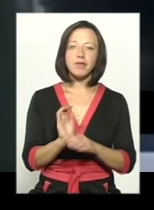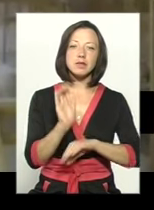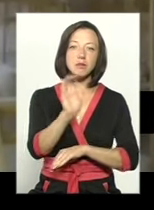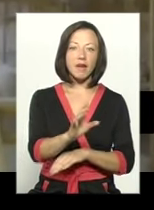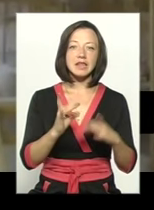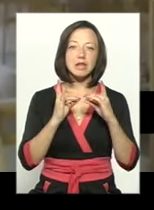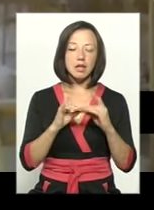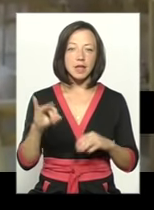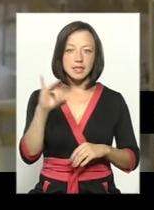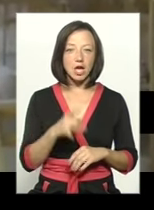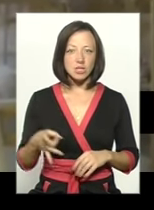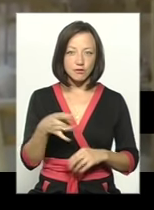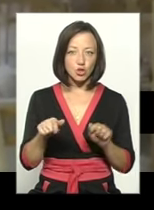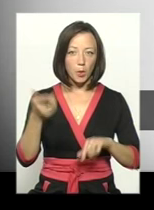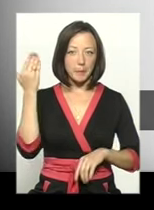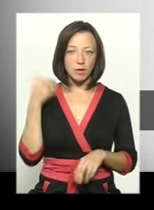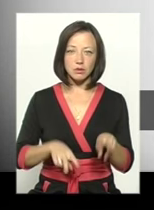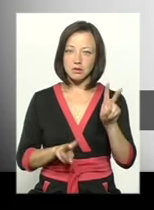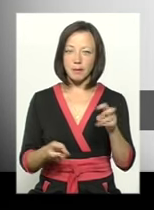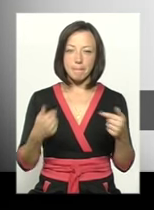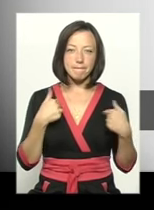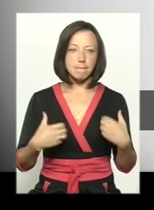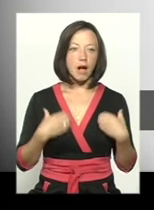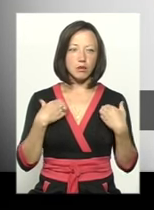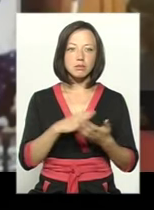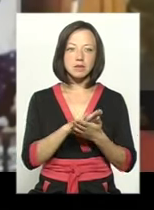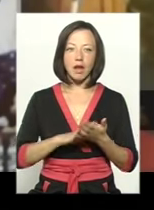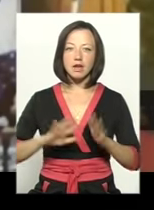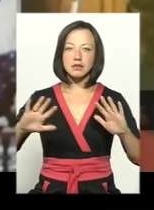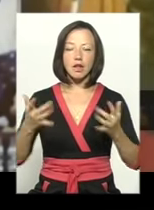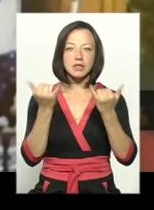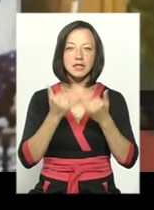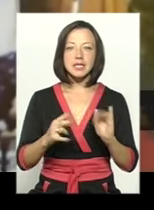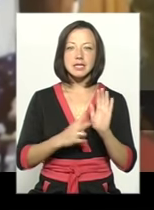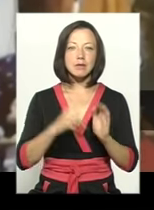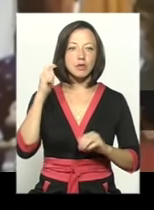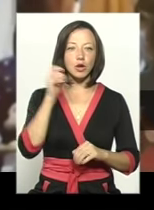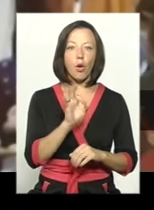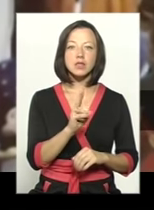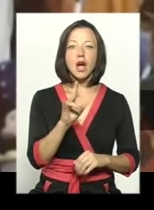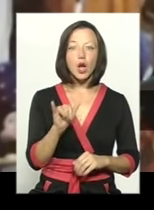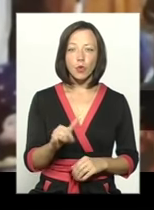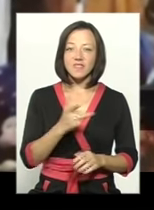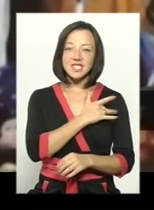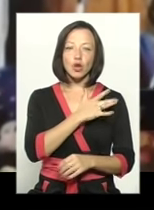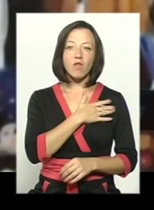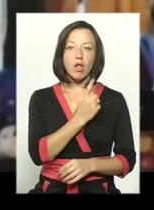інтернат на Ізясовщині. Той період вона називає пеклом. Але далі сталося диво. Семирічна Оксана Бондарчук встановила одинока американка